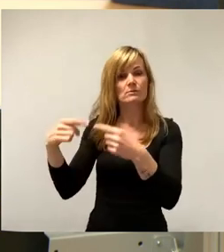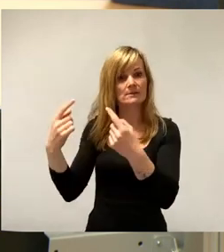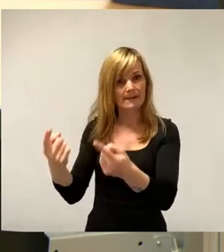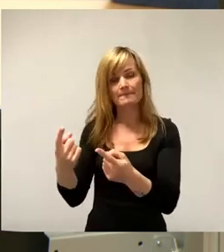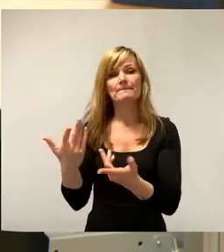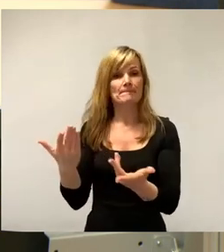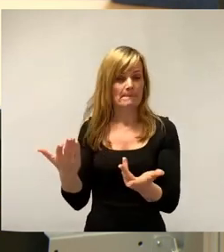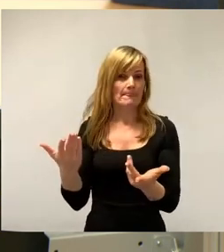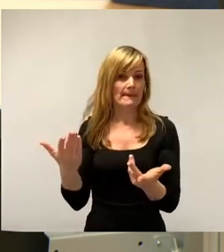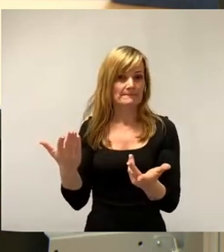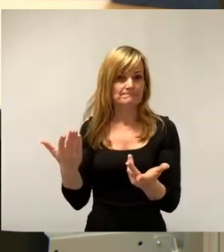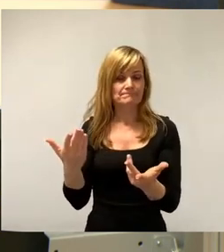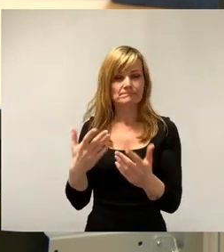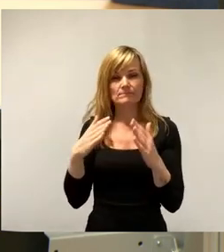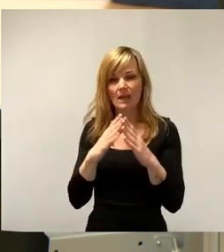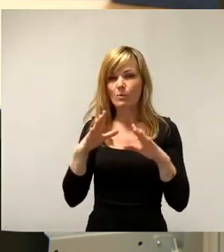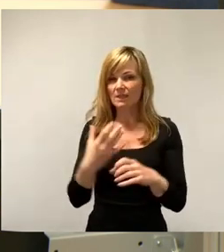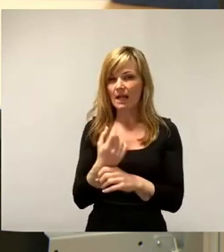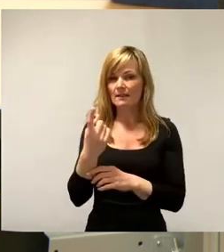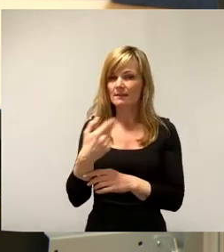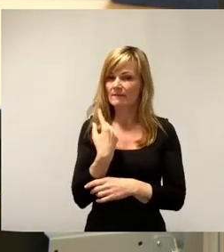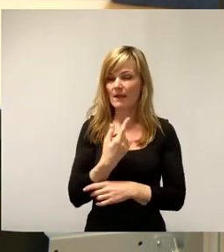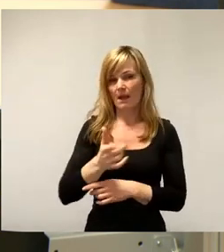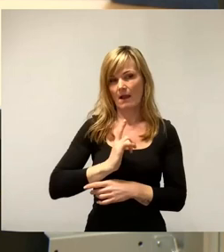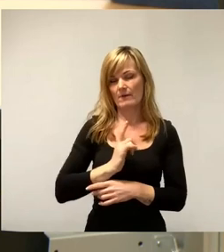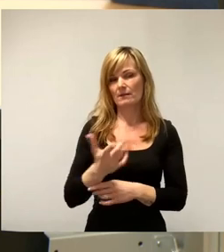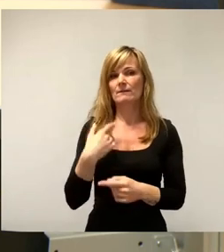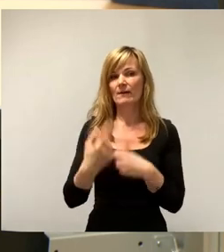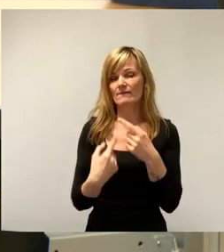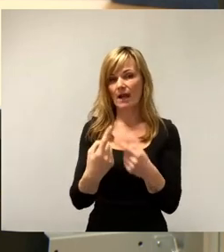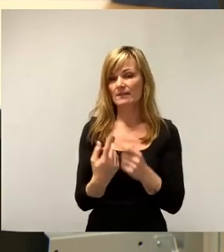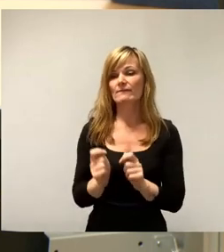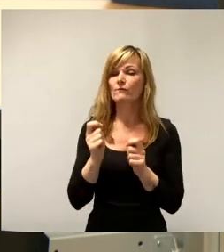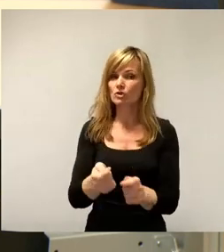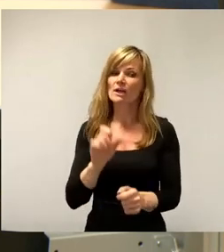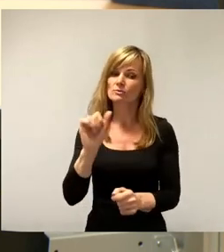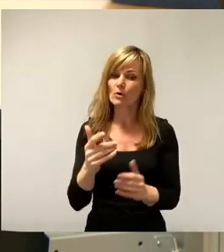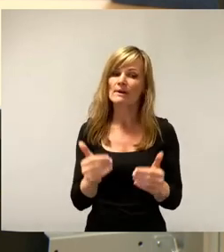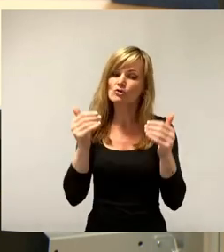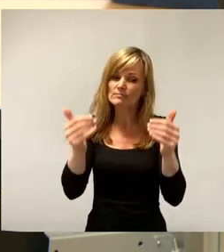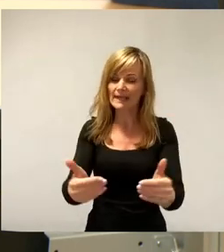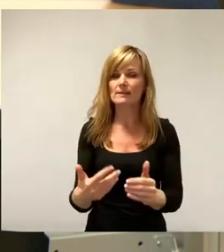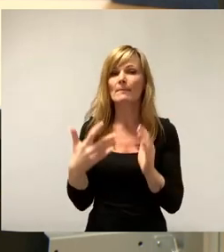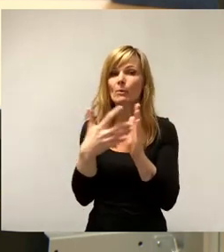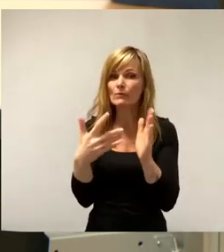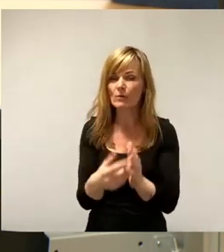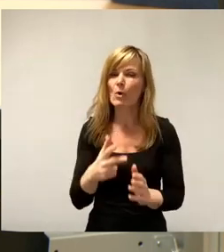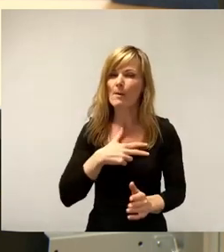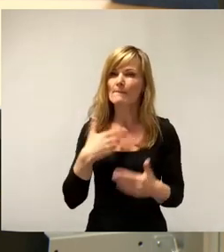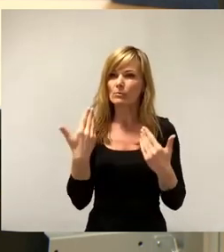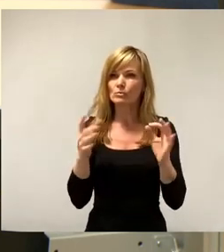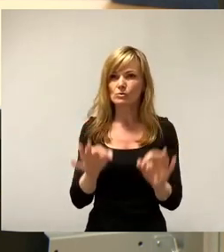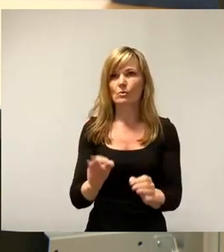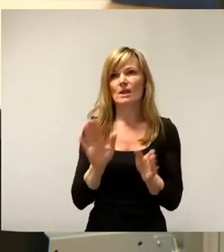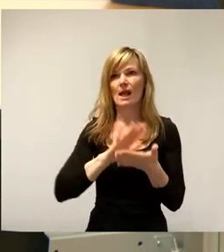zum Haushalt. Dort erwarten wir einen Verfahrensvorschlag, wie dort nochmal ein Prüfprozess in der Abstimmung mit dem Stadtrat erfolgt. Danke.